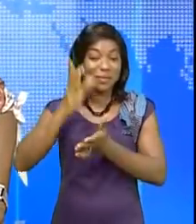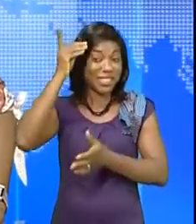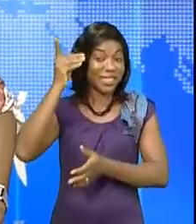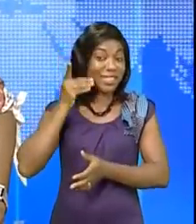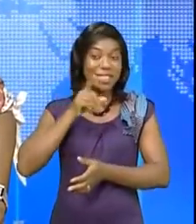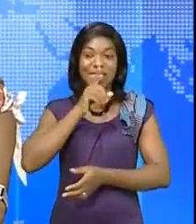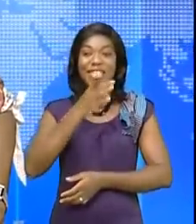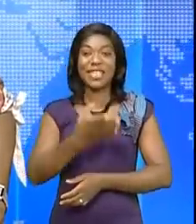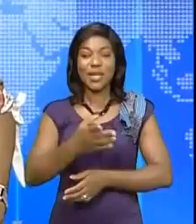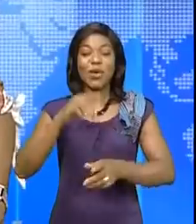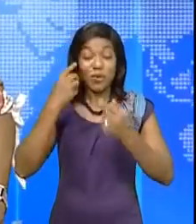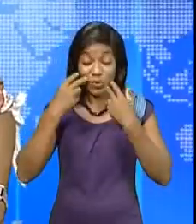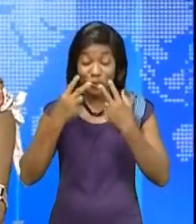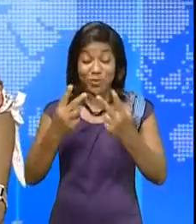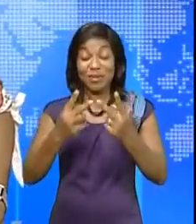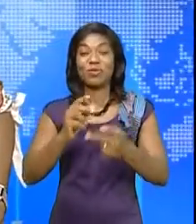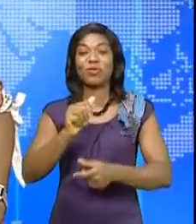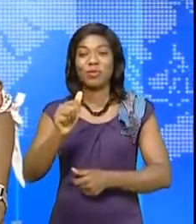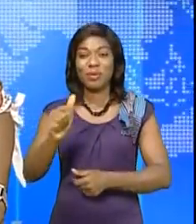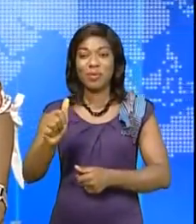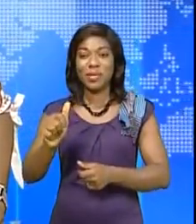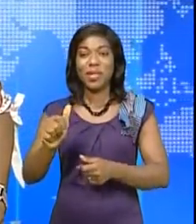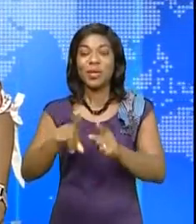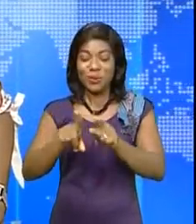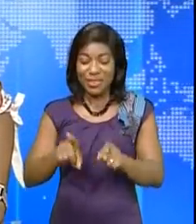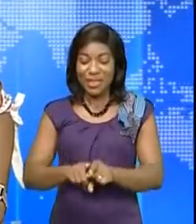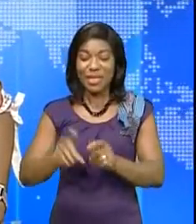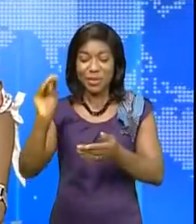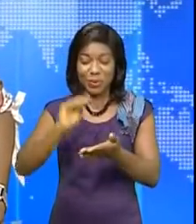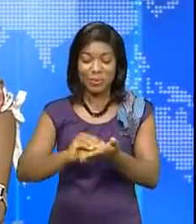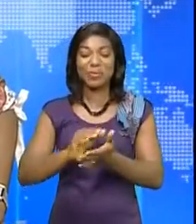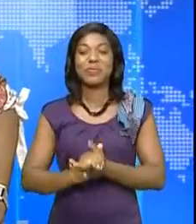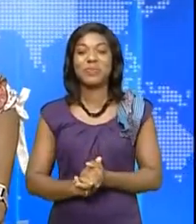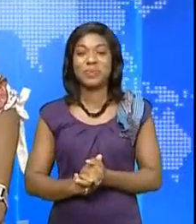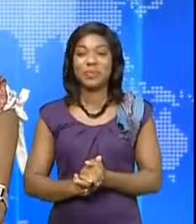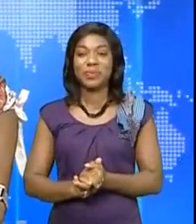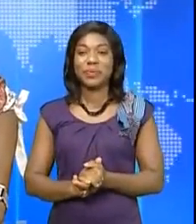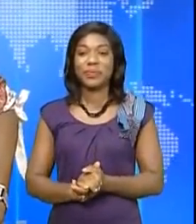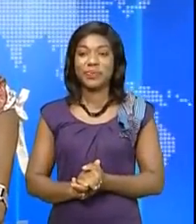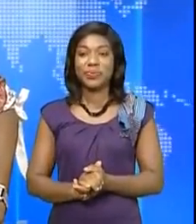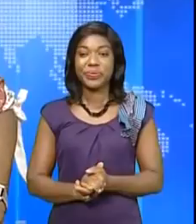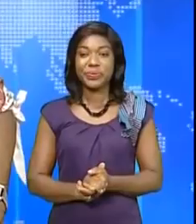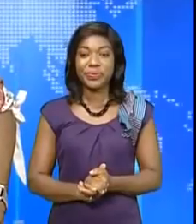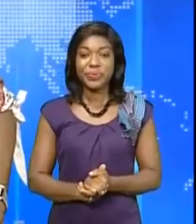Nyakeru, Kibambesombo Issa, Kazo Kazadi, Roger Dié, Dadindala ont signé ces reportages.